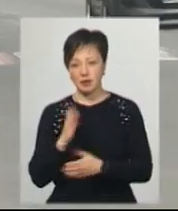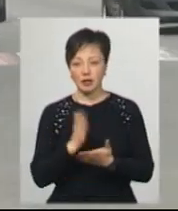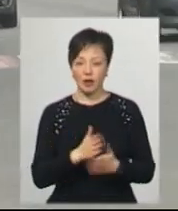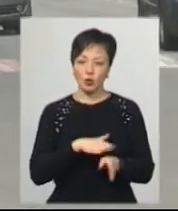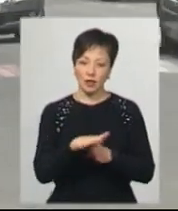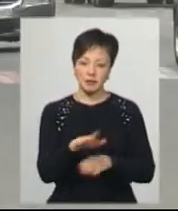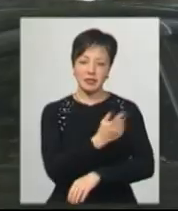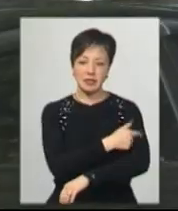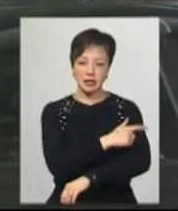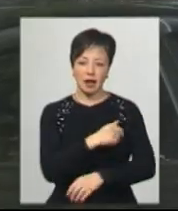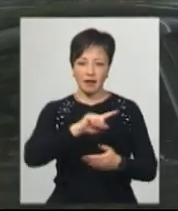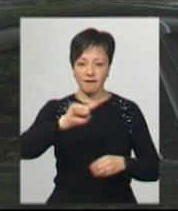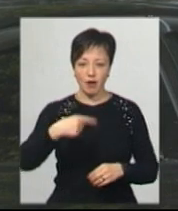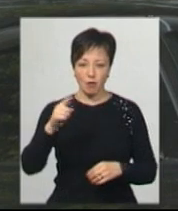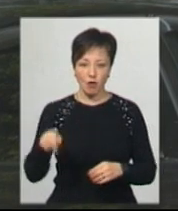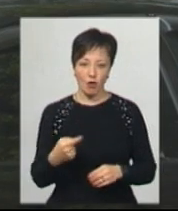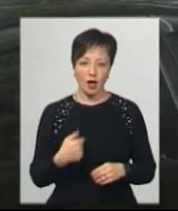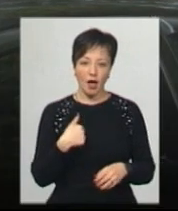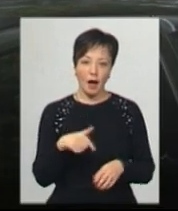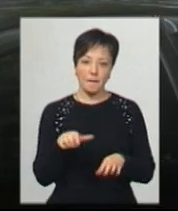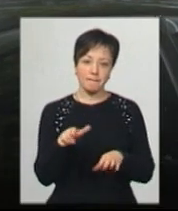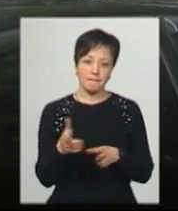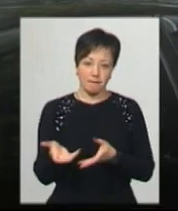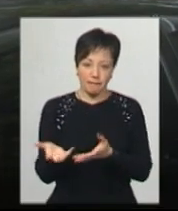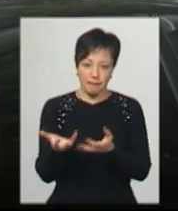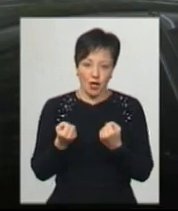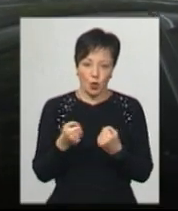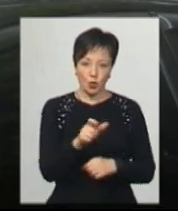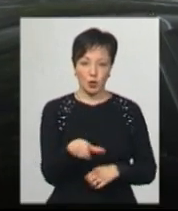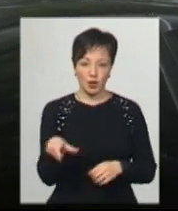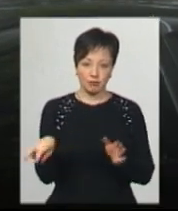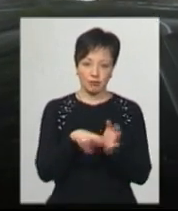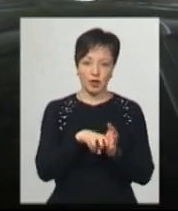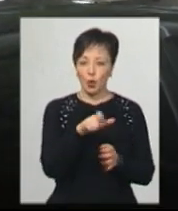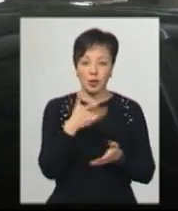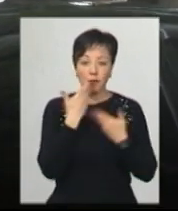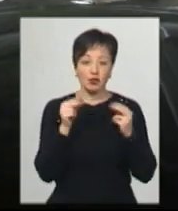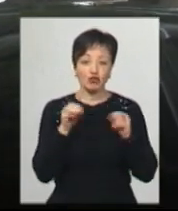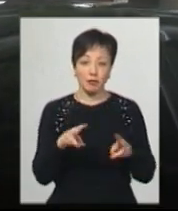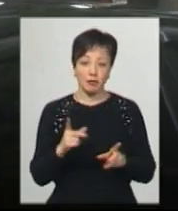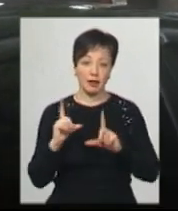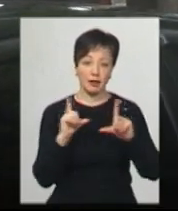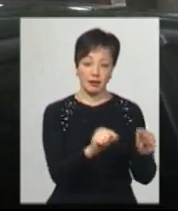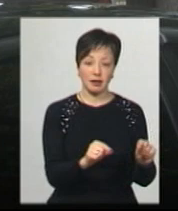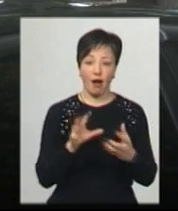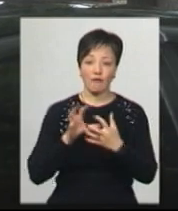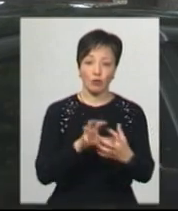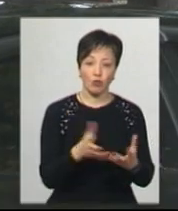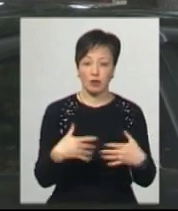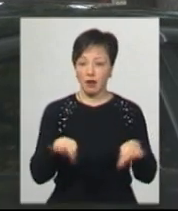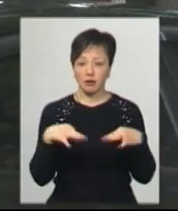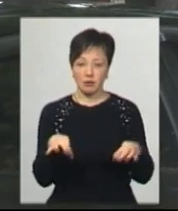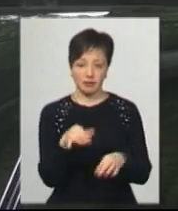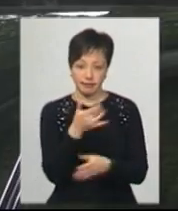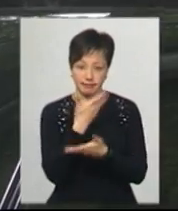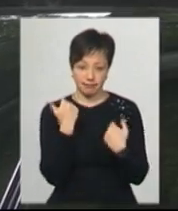дотримується санітарних вимог. Підбираю завжди людей, бо ж людям немає як добиратися. Автобуси, транспорт